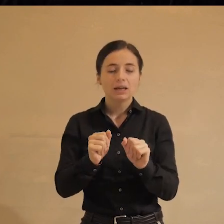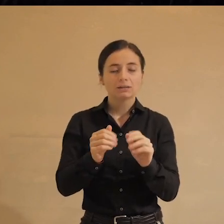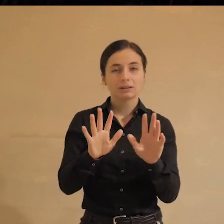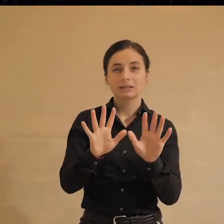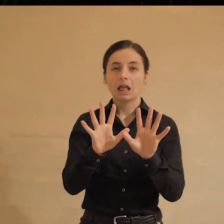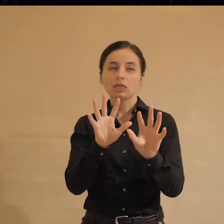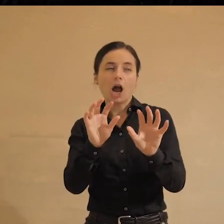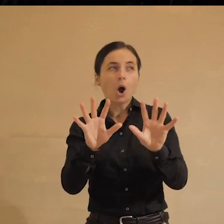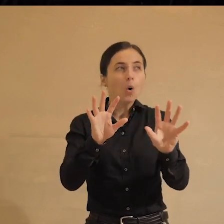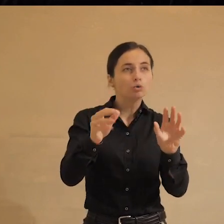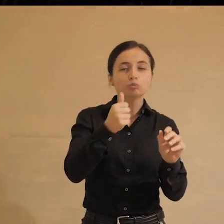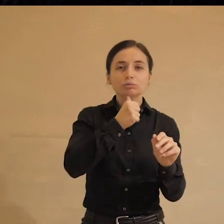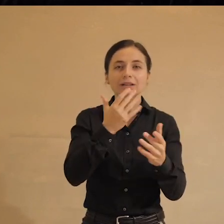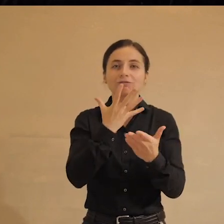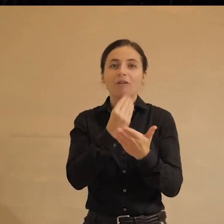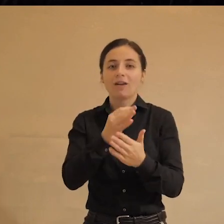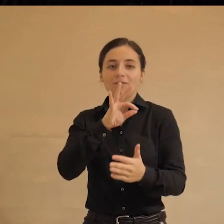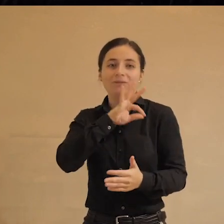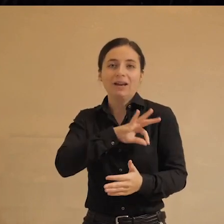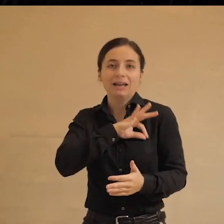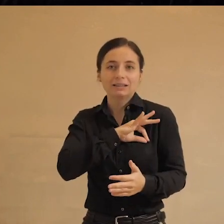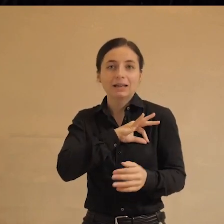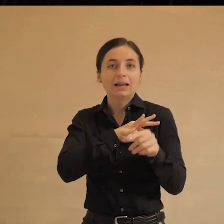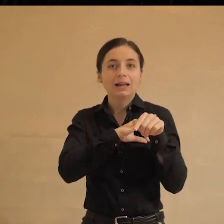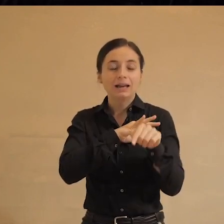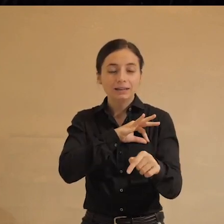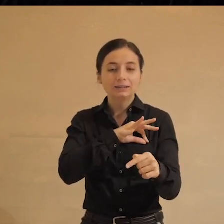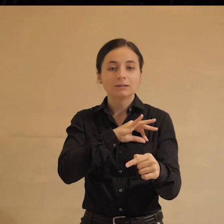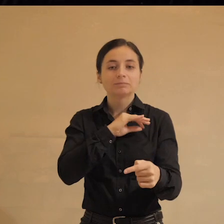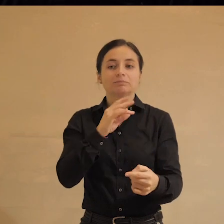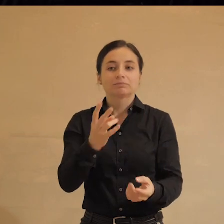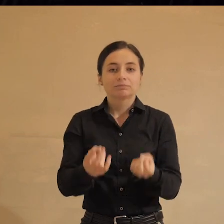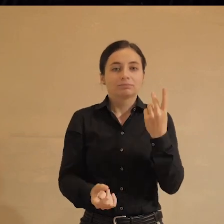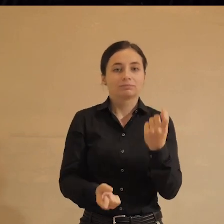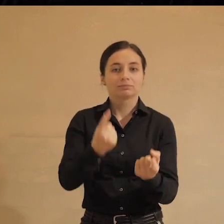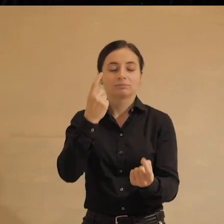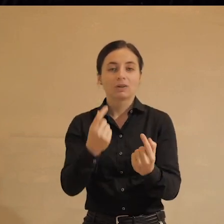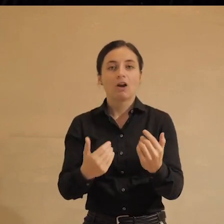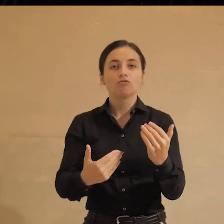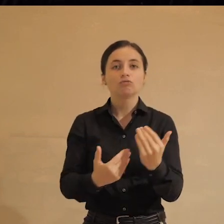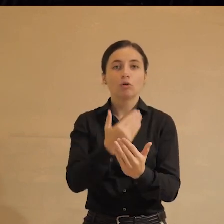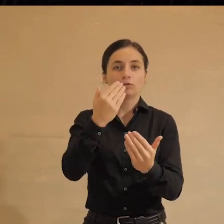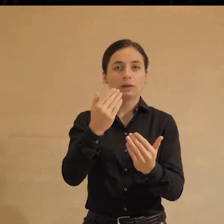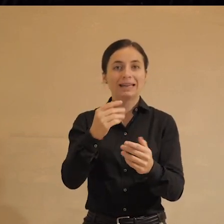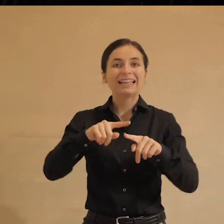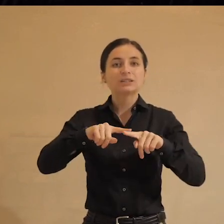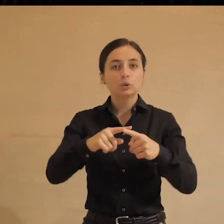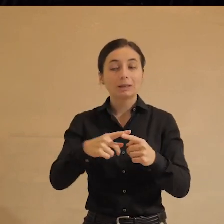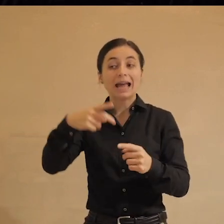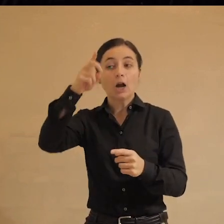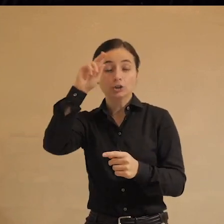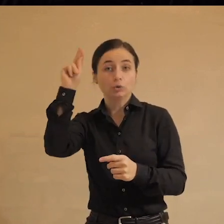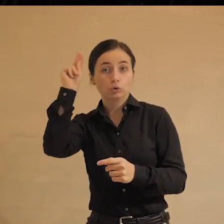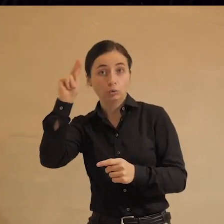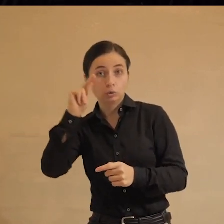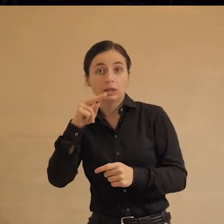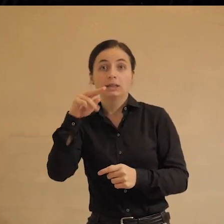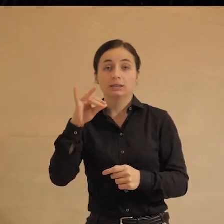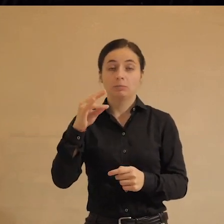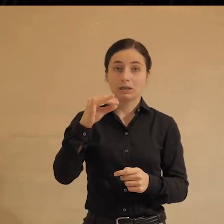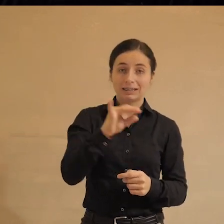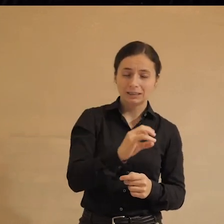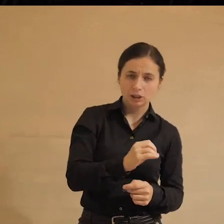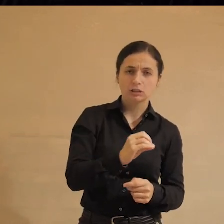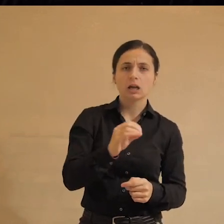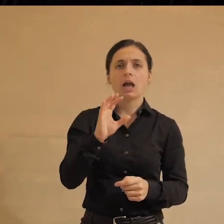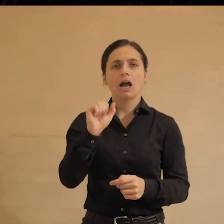пытаются к своей выгоде приспособить эти непрерывно возникающие инструменты. Государство учится и демократические учатся, и